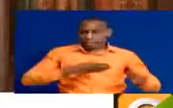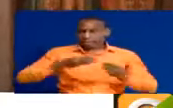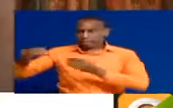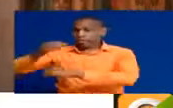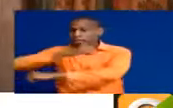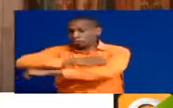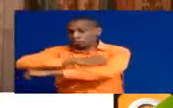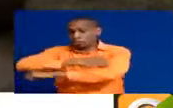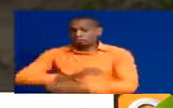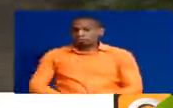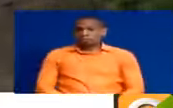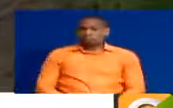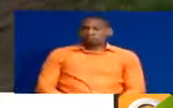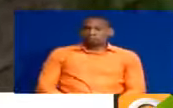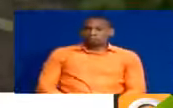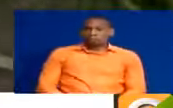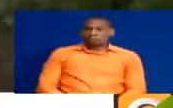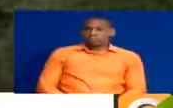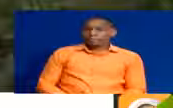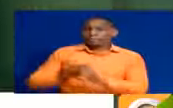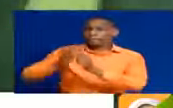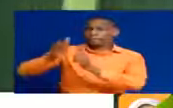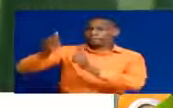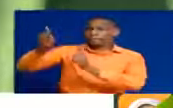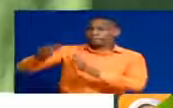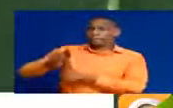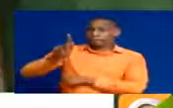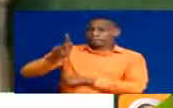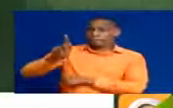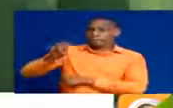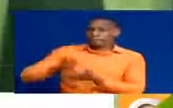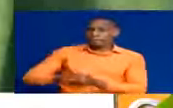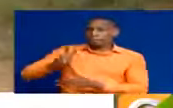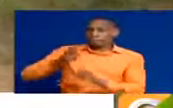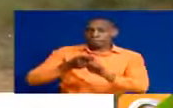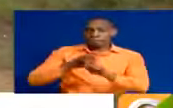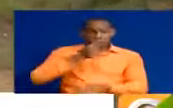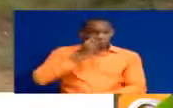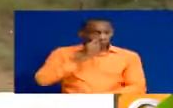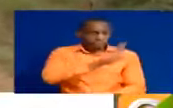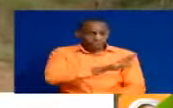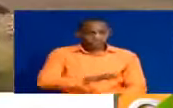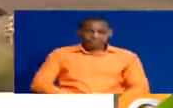kuelekea shuleni. Umbali wa zaidi ya kilomitambili kutoka nyumbani kwao.